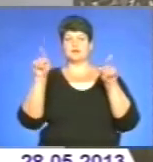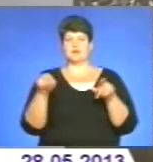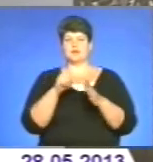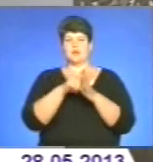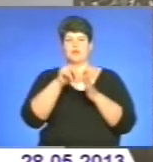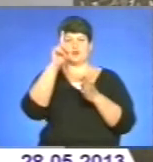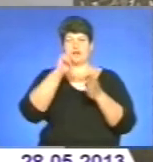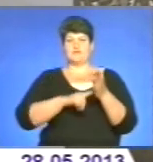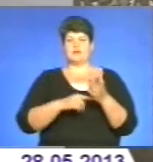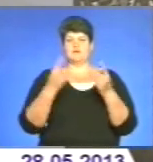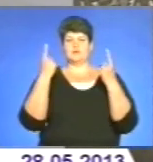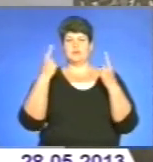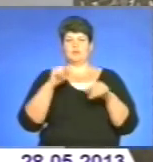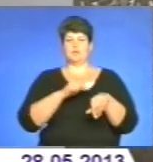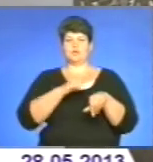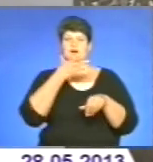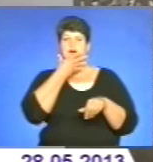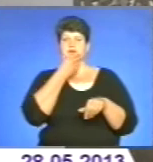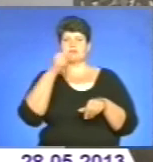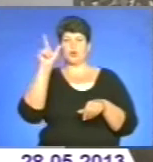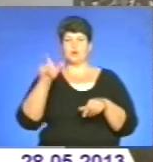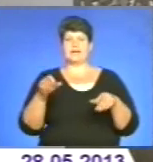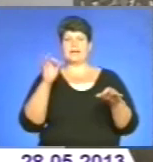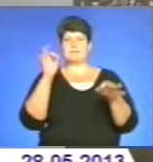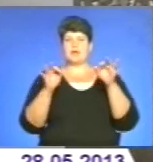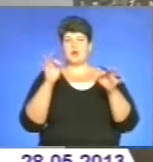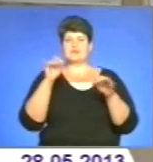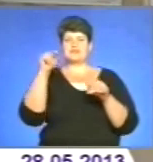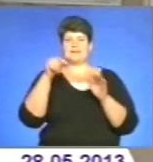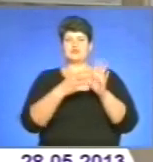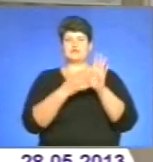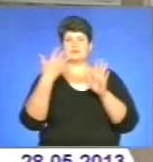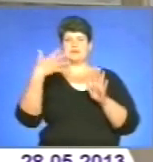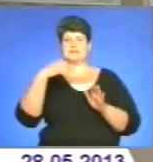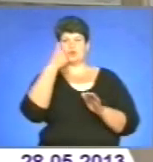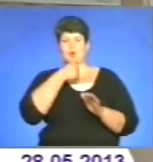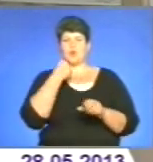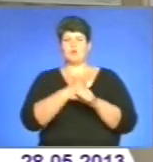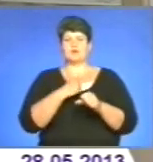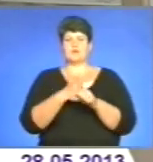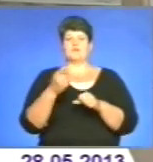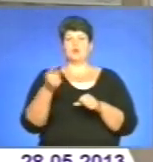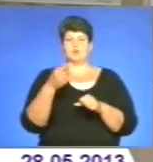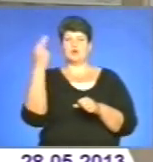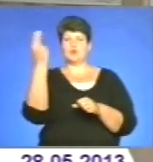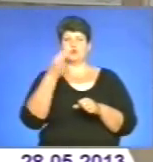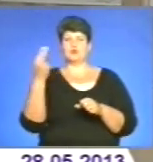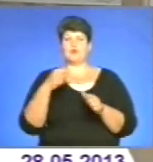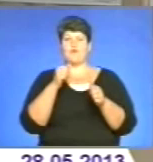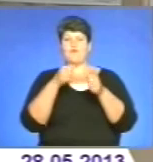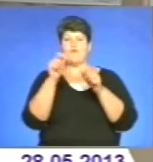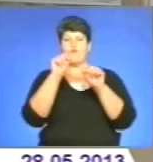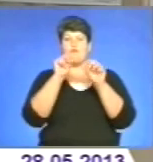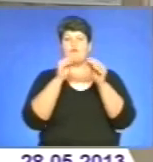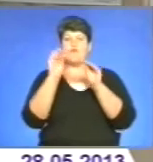віра, високі почуття, краси, людини і природи. З 1950-го року працював у Тернополі художником-оформлювачем.